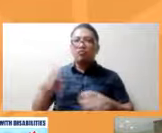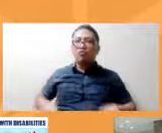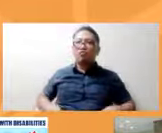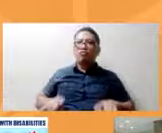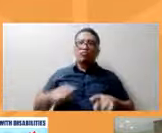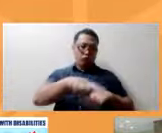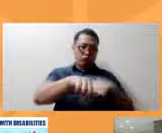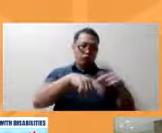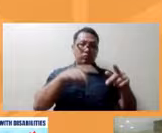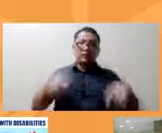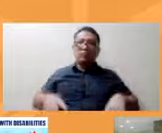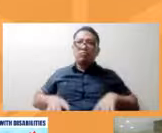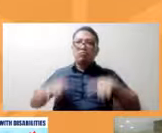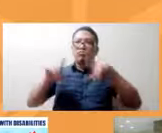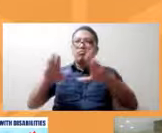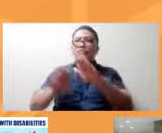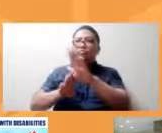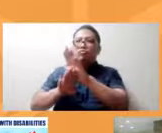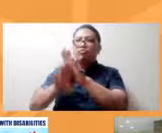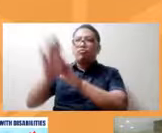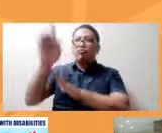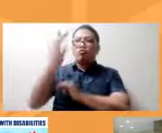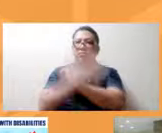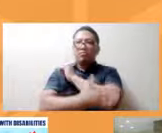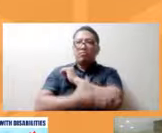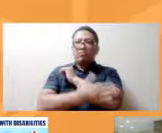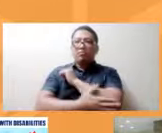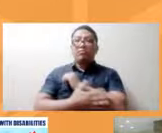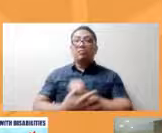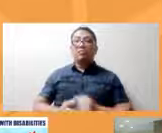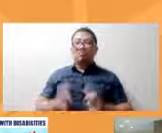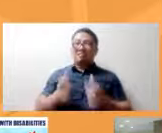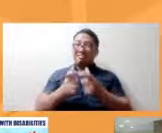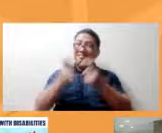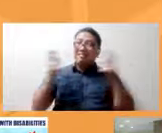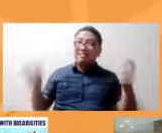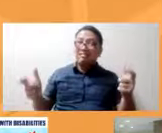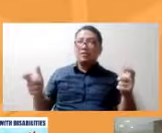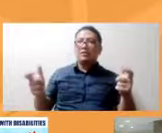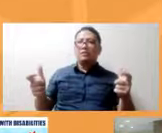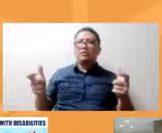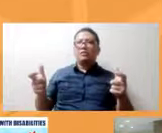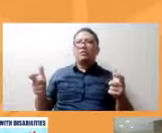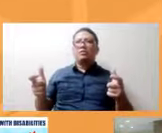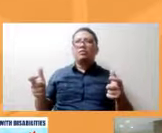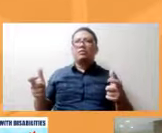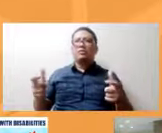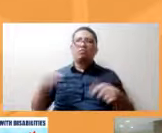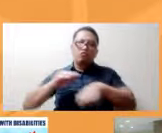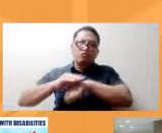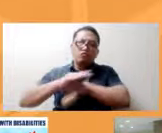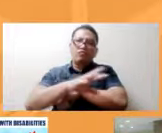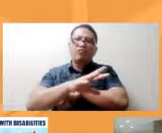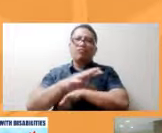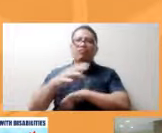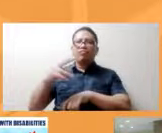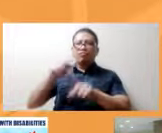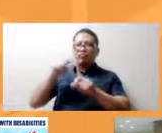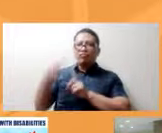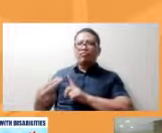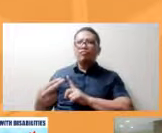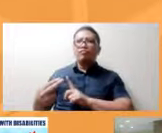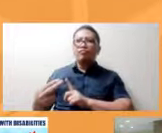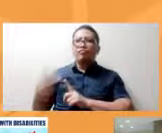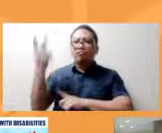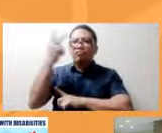sa pagunlad ng isang bansa so napakalaki ang influensya ng perspective disability